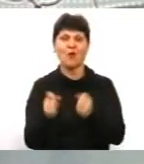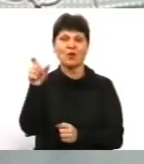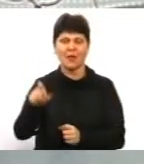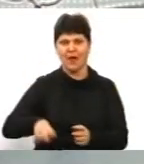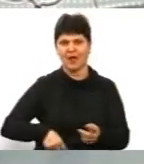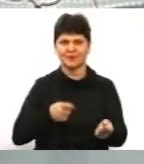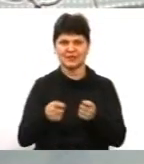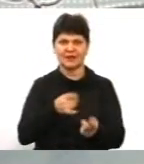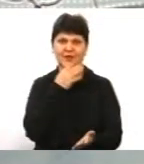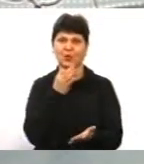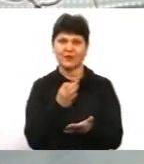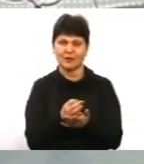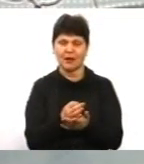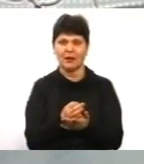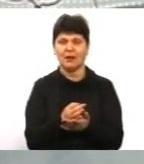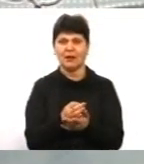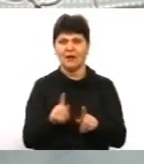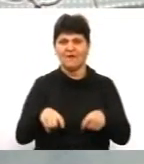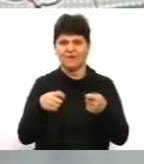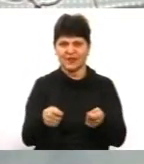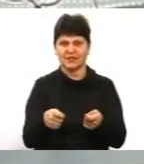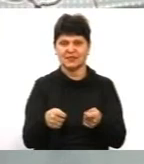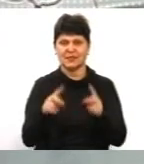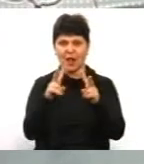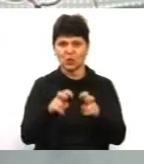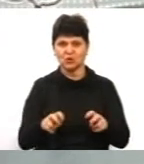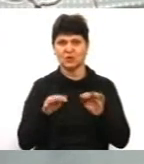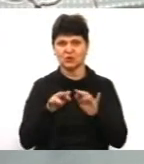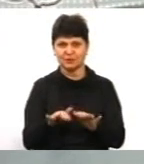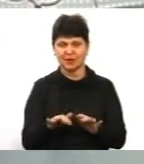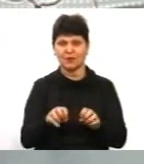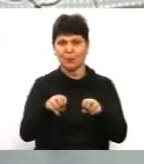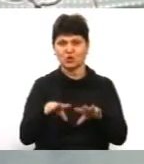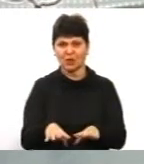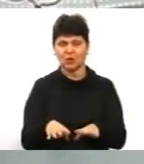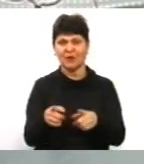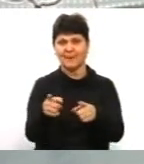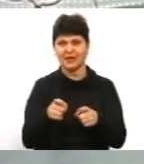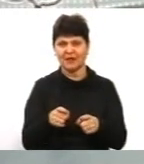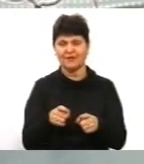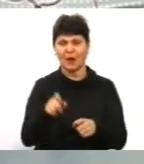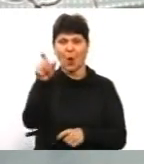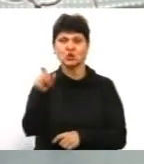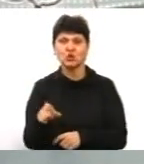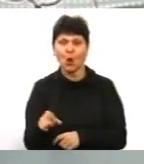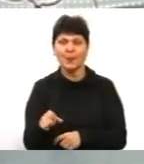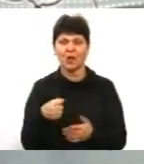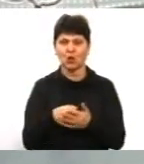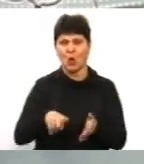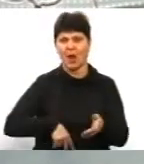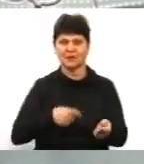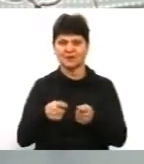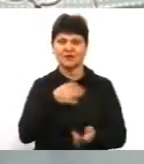відповідальності, тобто винесення розгляду справи та винесення постанови про притягнення особи до адміністративної